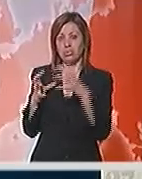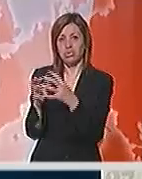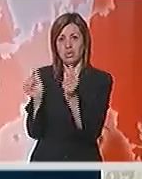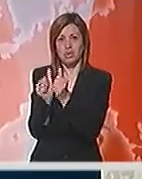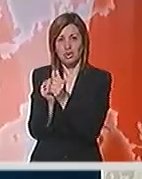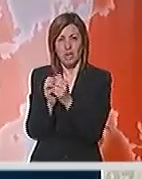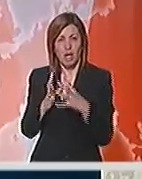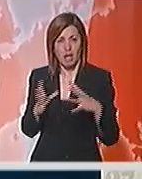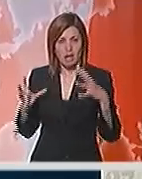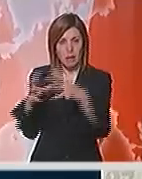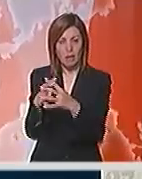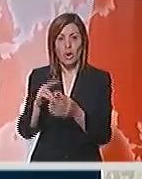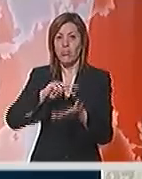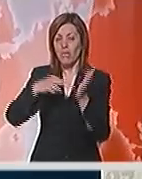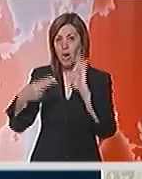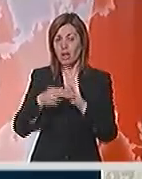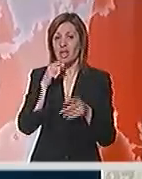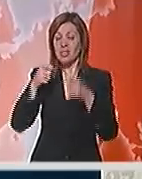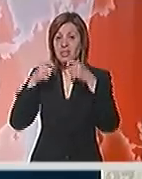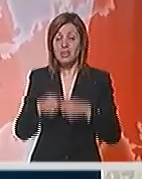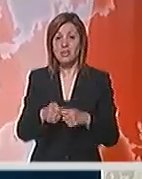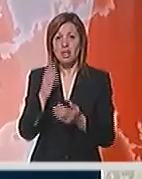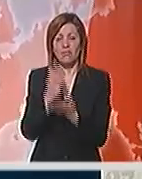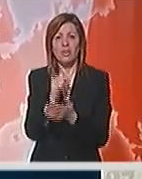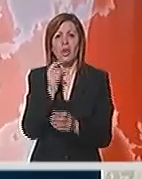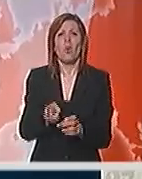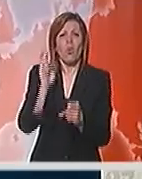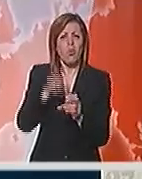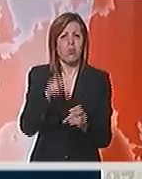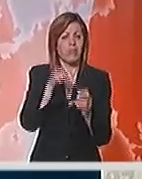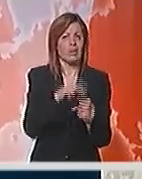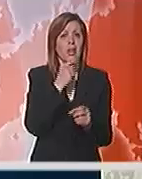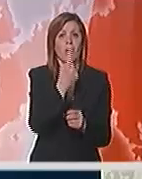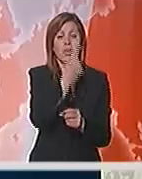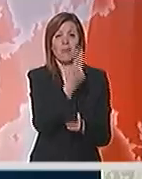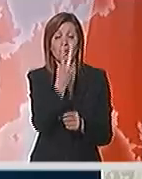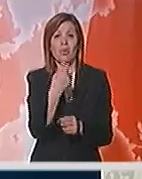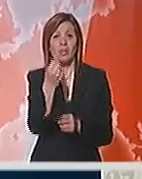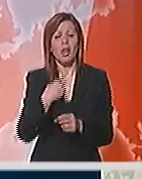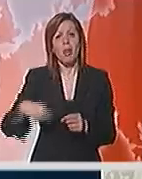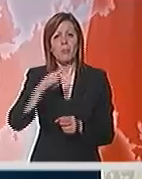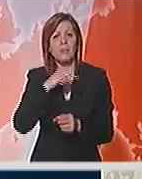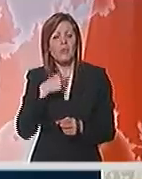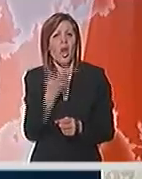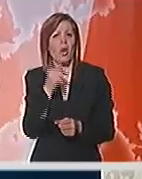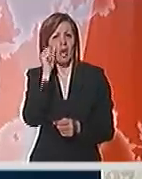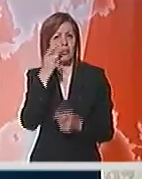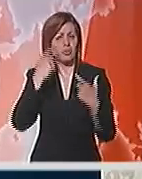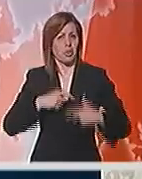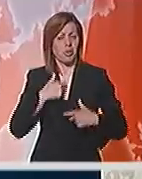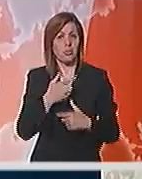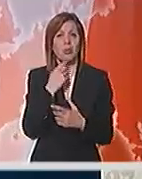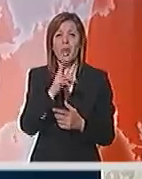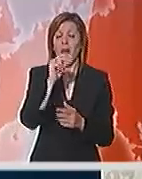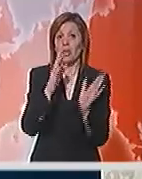da se konstituiše politički i sindikalno, već i dalje upada u zamke prve i druge Srbije, kao mi smo, ne znam, nacionalisti, i za